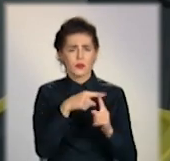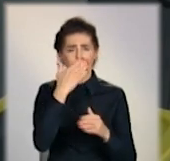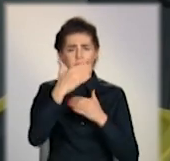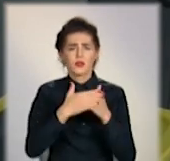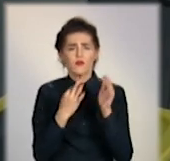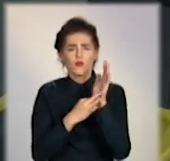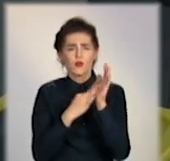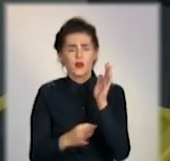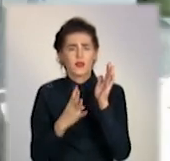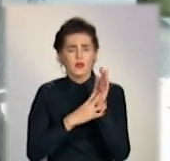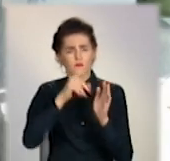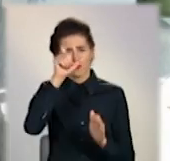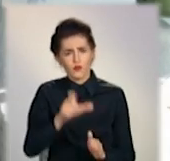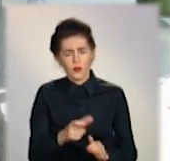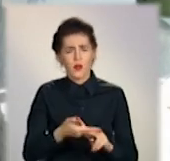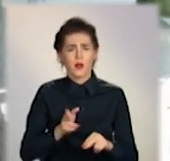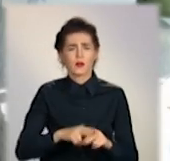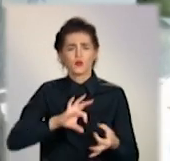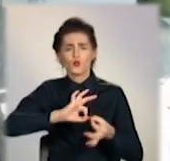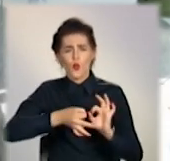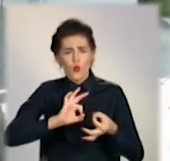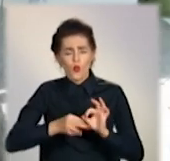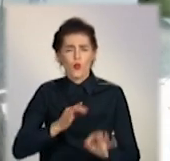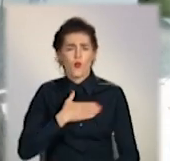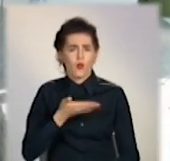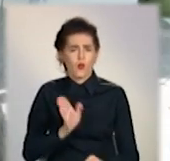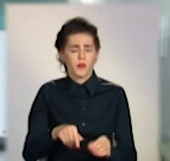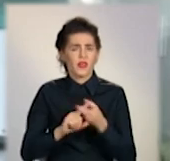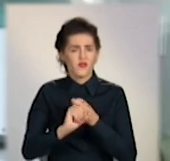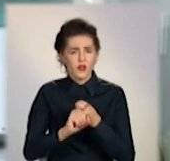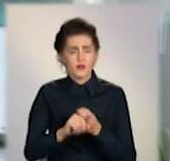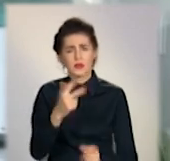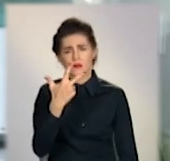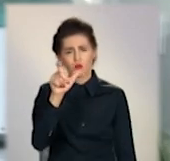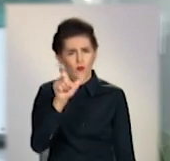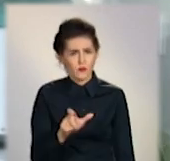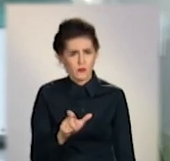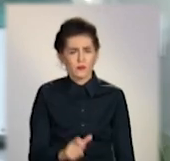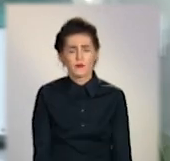89 жителів у наслідок у складний. Від інфекції померло троє людей.